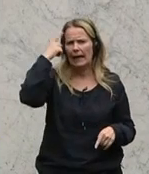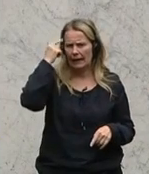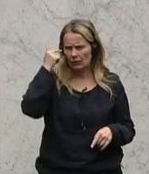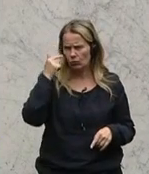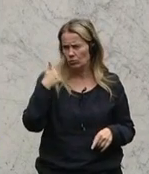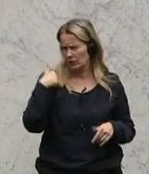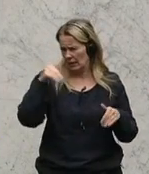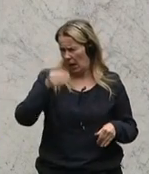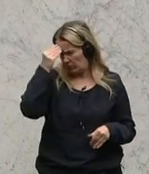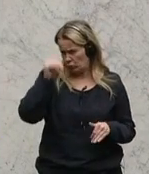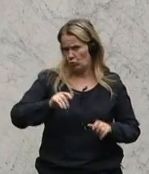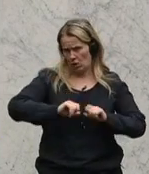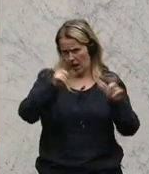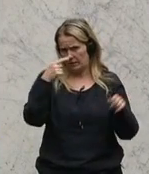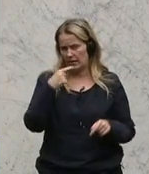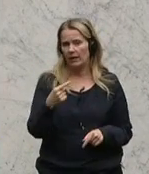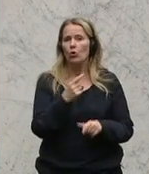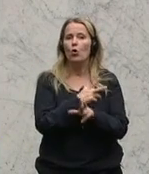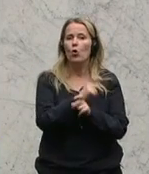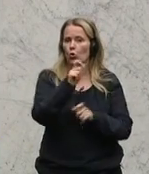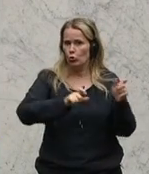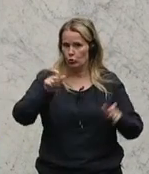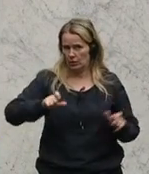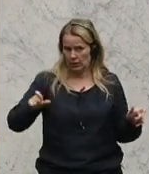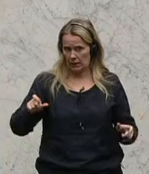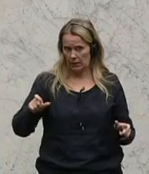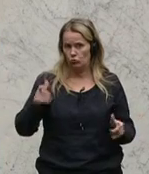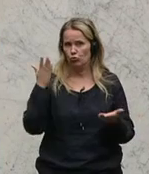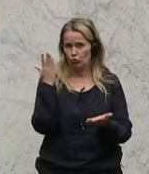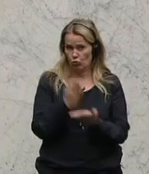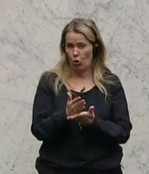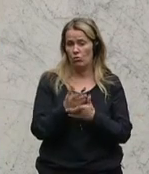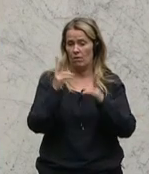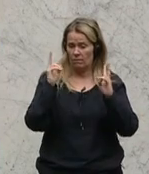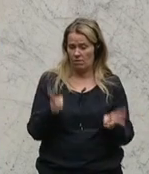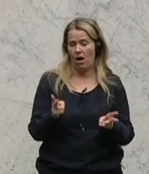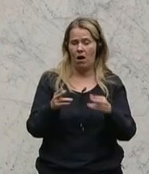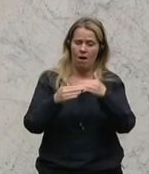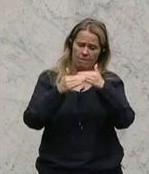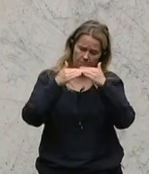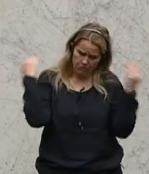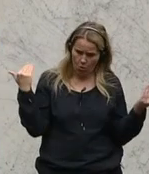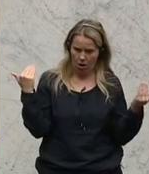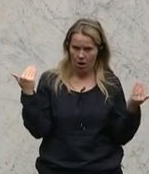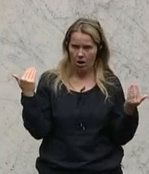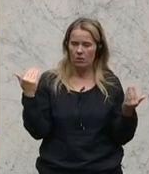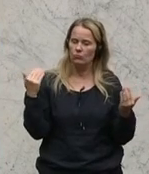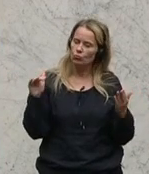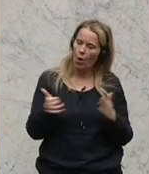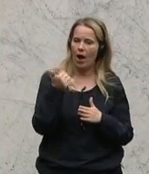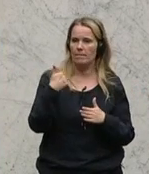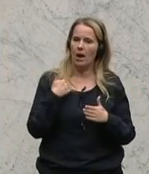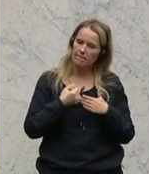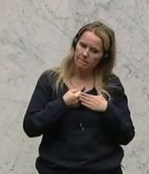Ich glaube, ich muss jetzt ganz klar sagen, die Österreicher haben mittlerweile die Nase wirklich gestrichen voll. Ich betone das